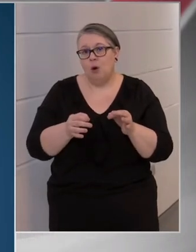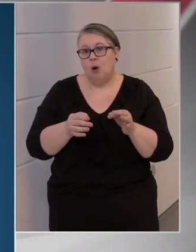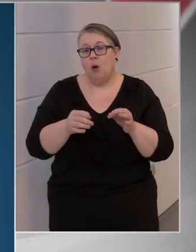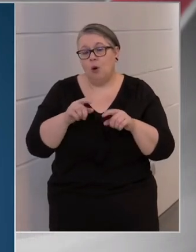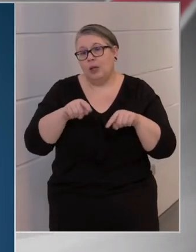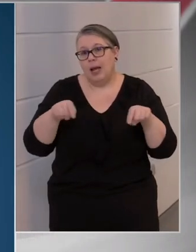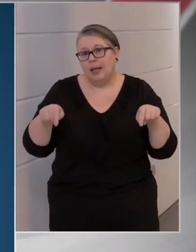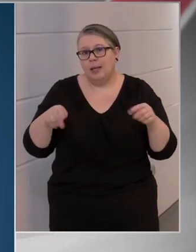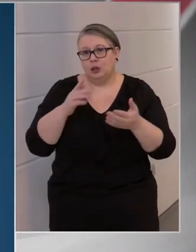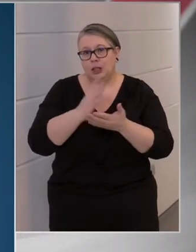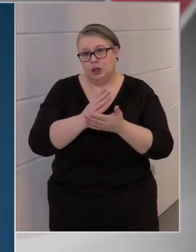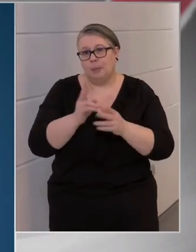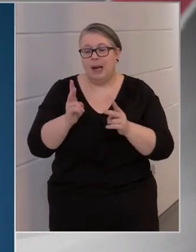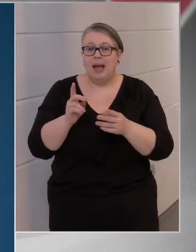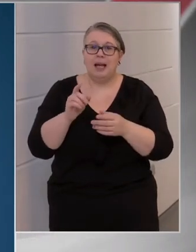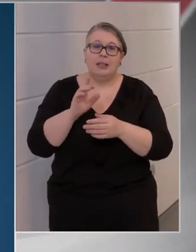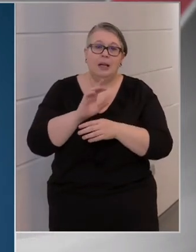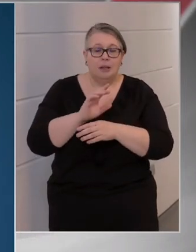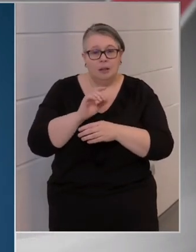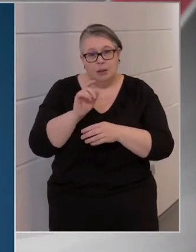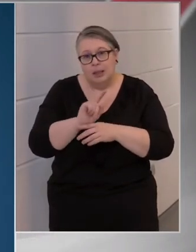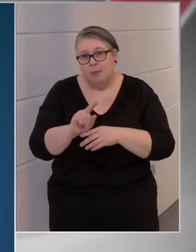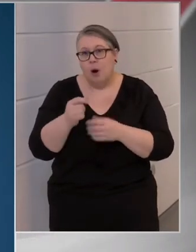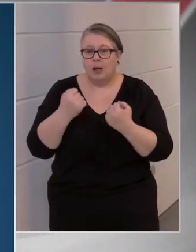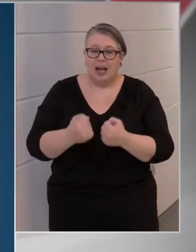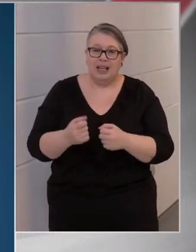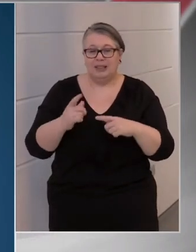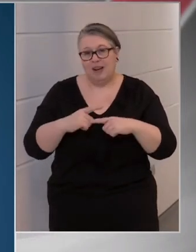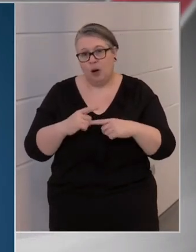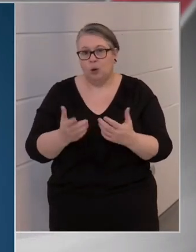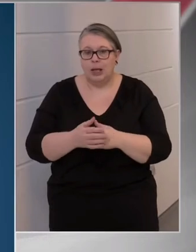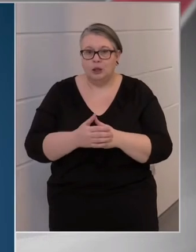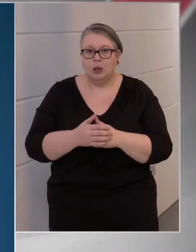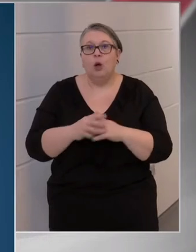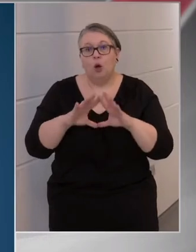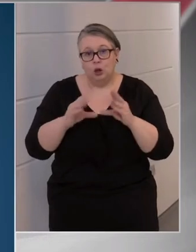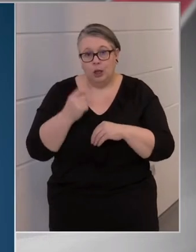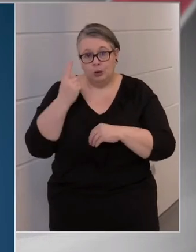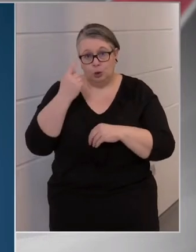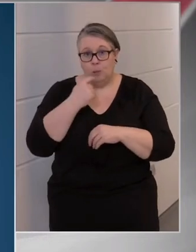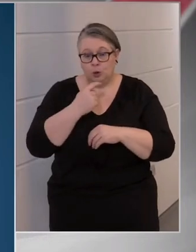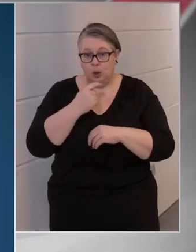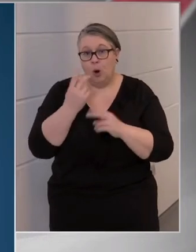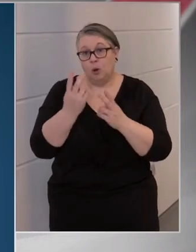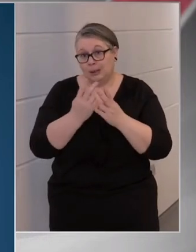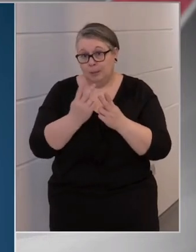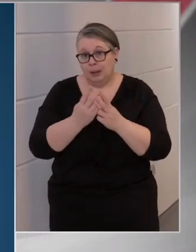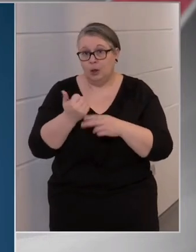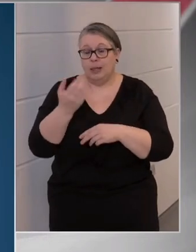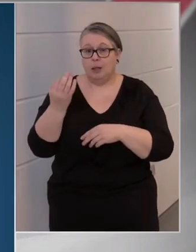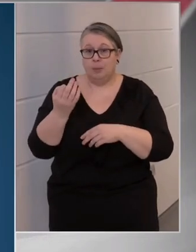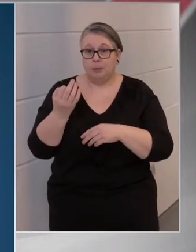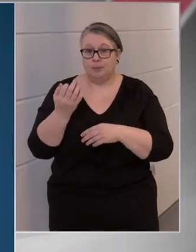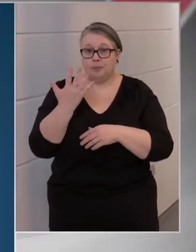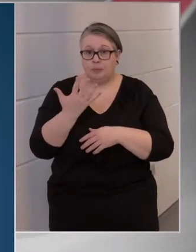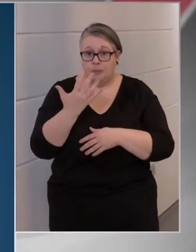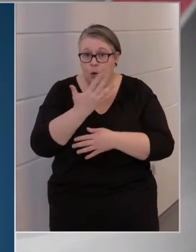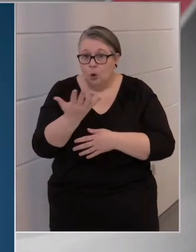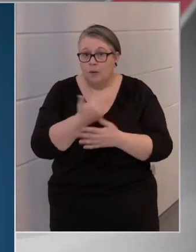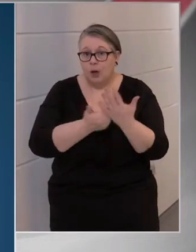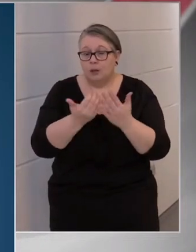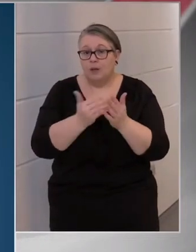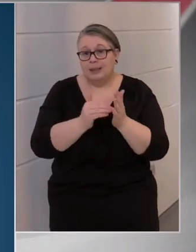lehetnek nehézségek, hibák, időnként várakozás. De összességében azt tudom mondani, hogy ahhoz képest, hogy egy nap 50-60